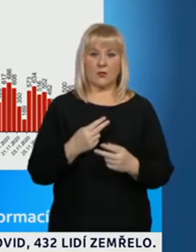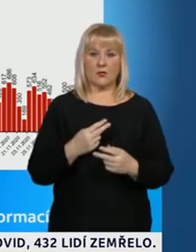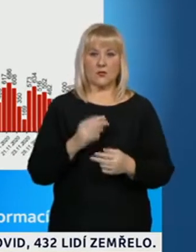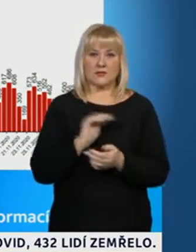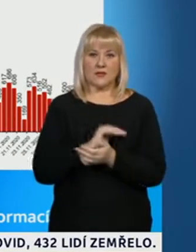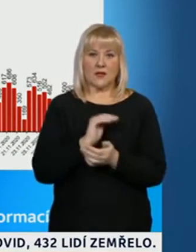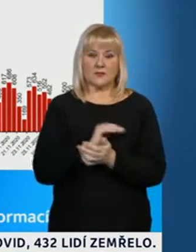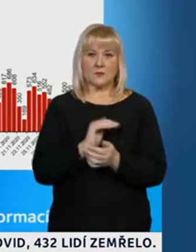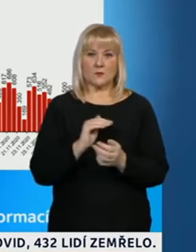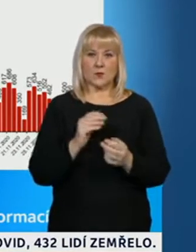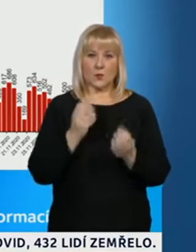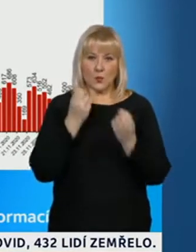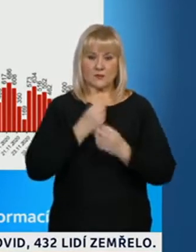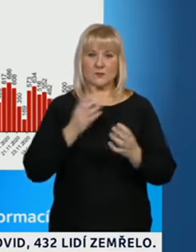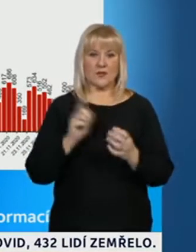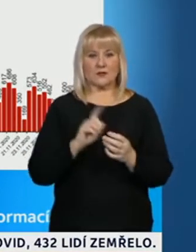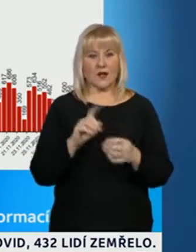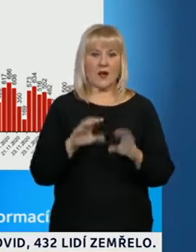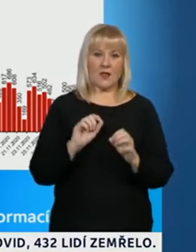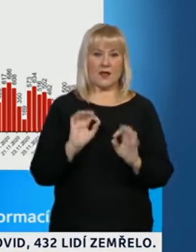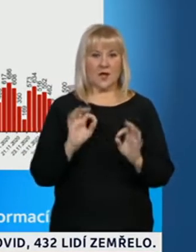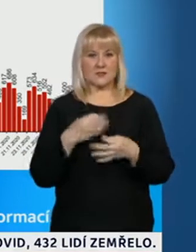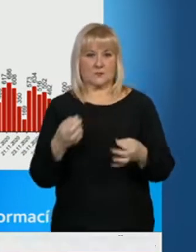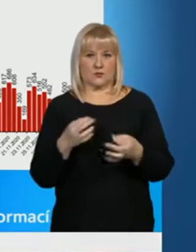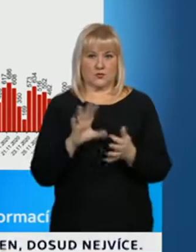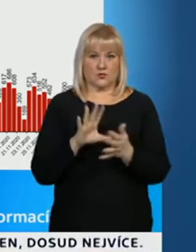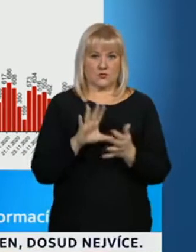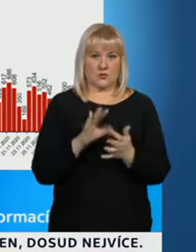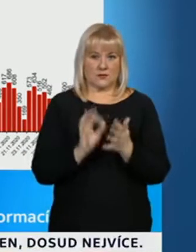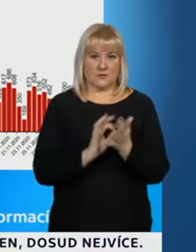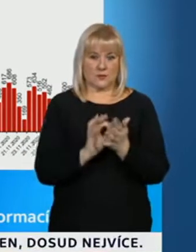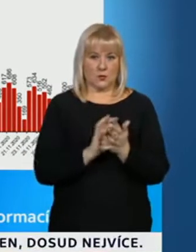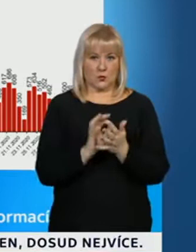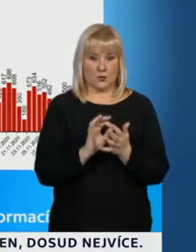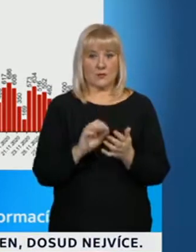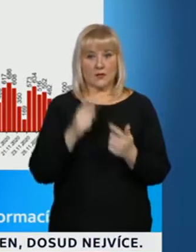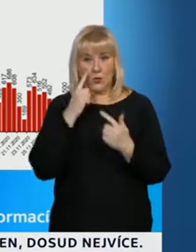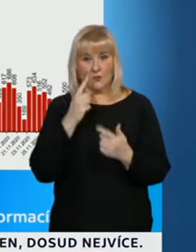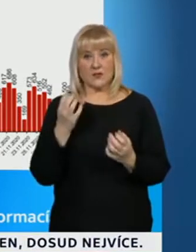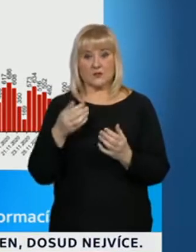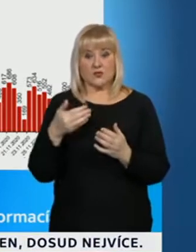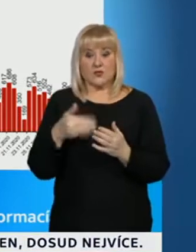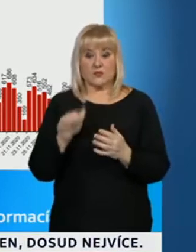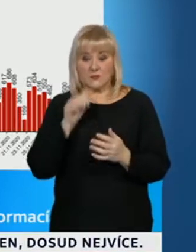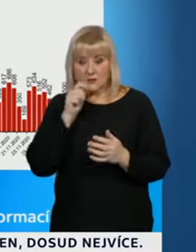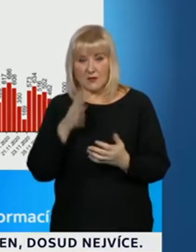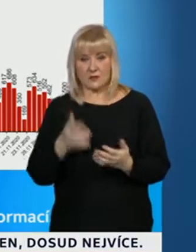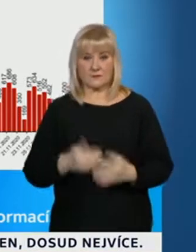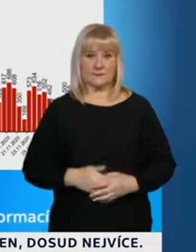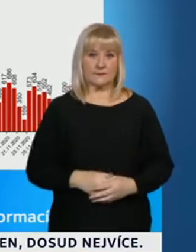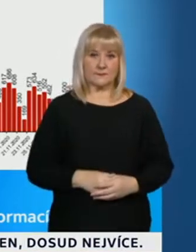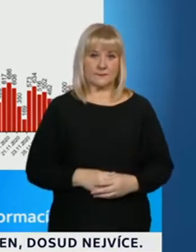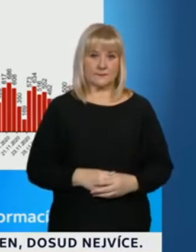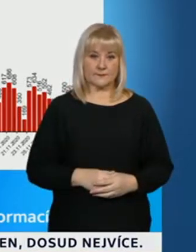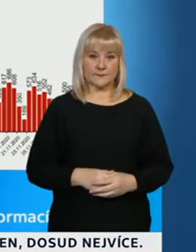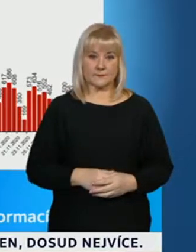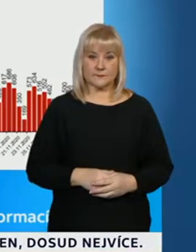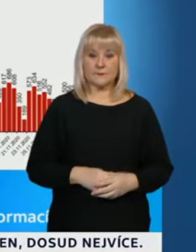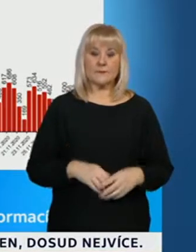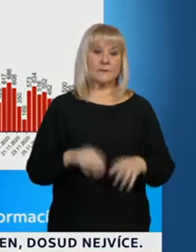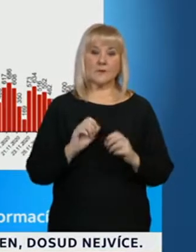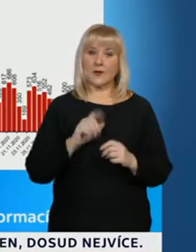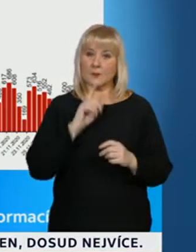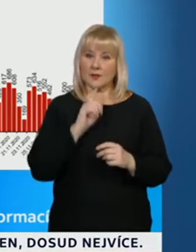zlomu, ale v jakési vybalancované situaci a samozřejmě bude záležet na tom, co ten vývoj udělá v těch dalších týdnech. Objektivním